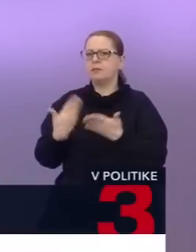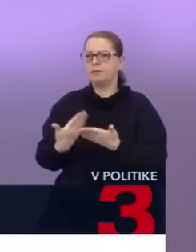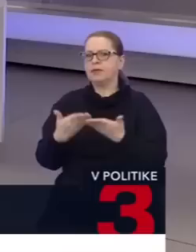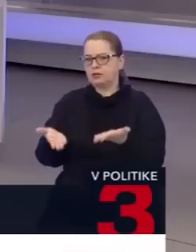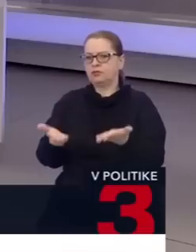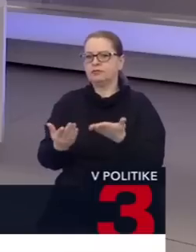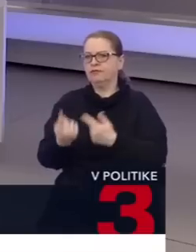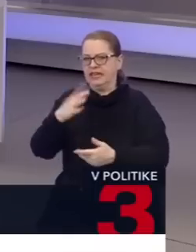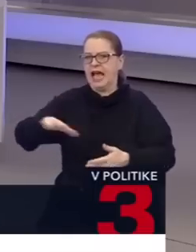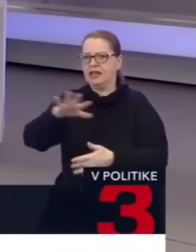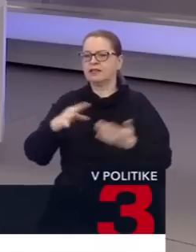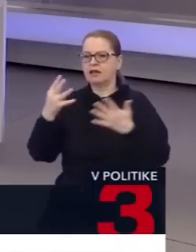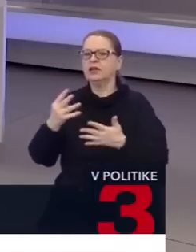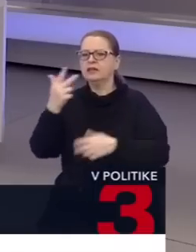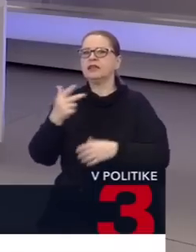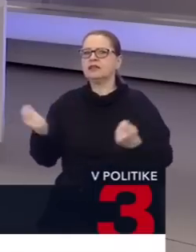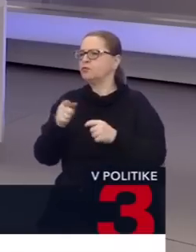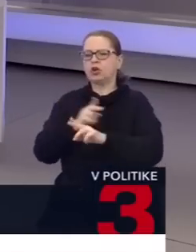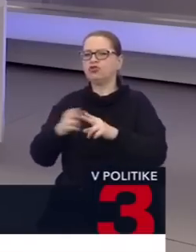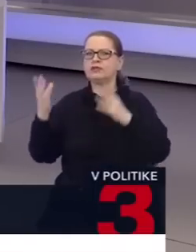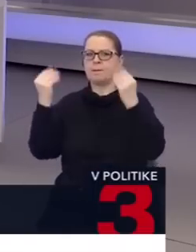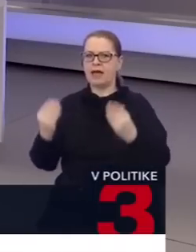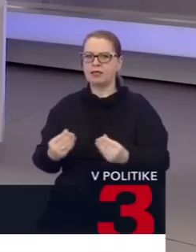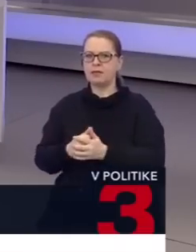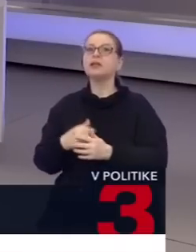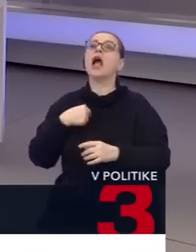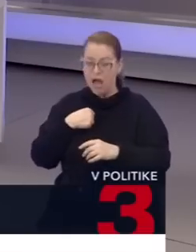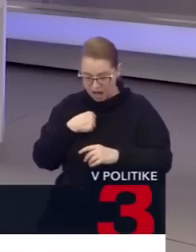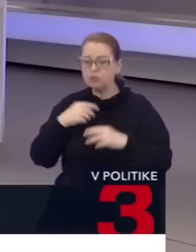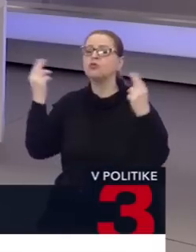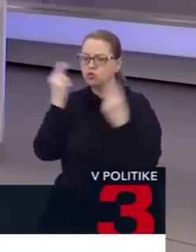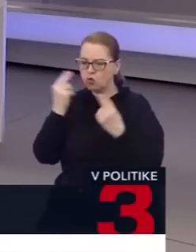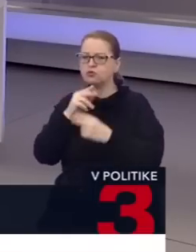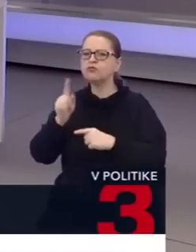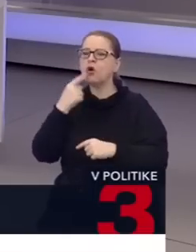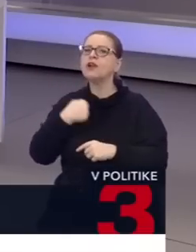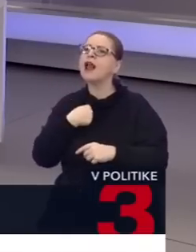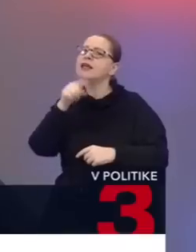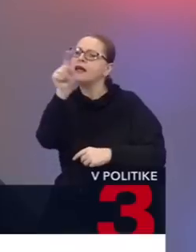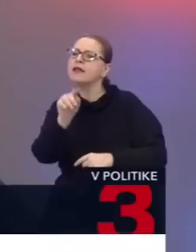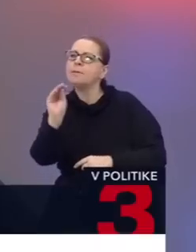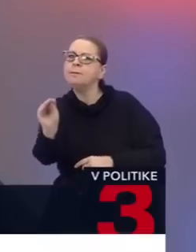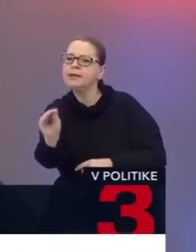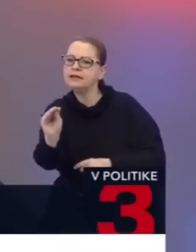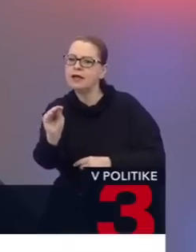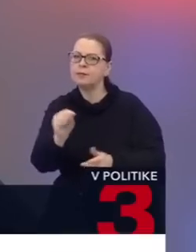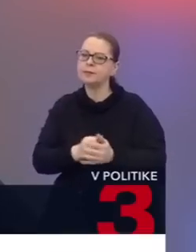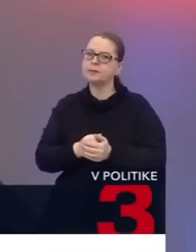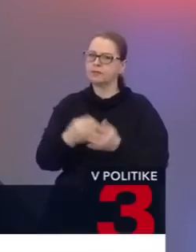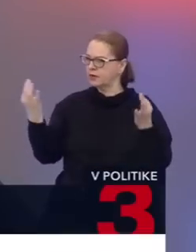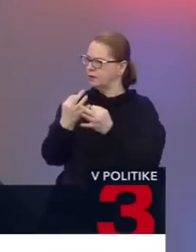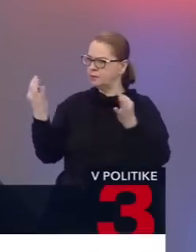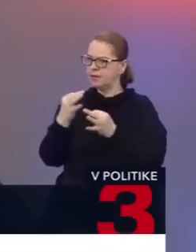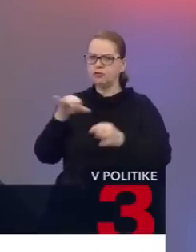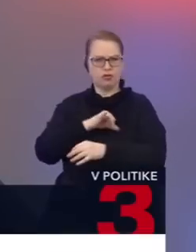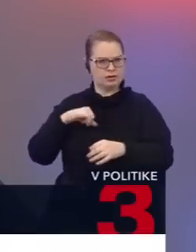termín vychádza. Nie je to o tom, že teraz je to čistá matematika. Ja absolútne tomu rozumiem, čo hovoríte. Moja otázka znie, že prečo sa nechcete